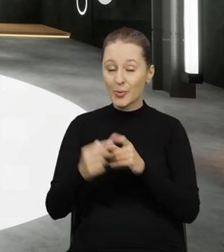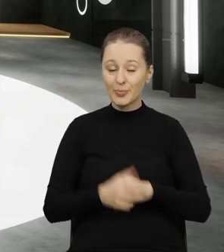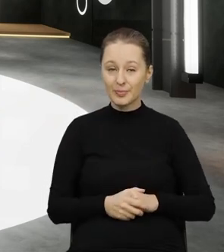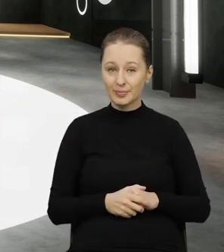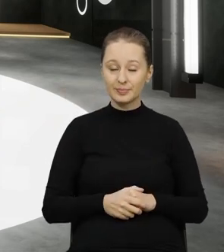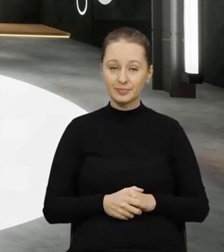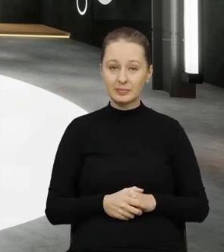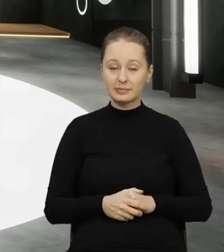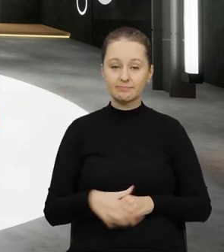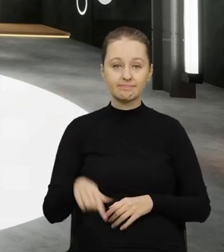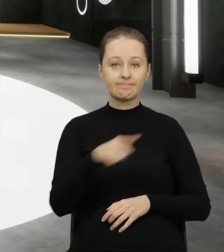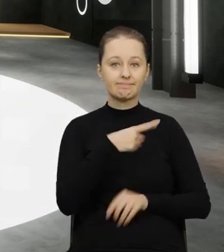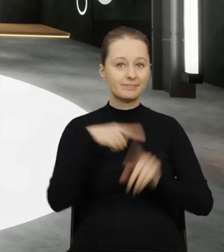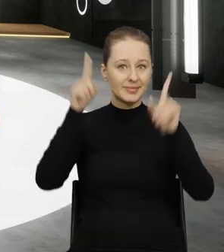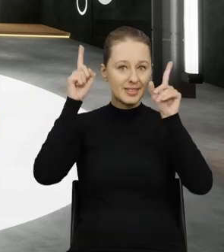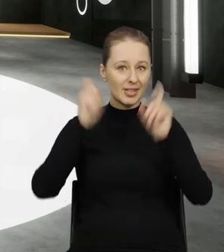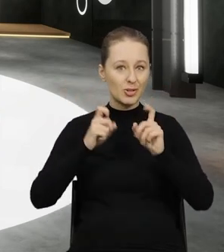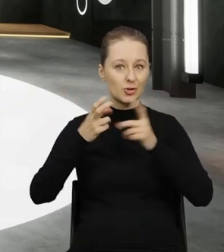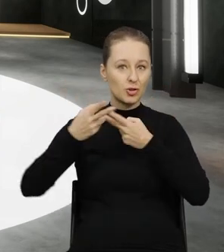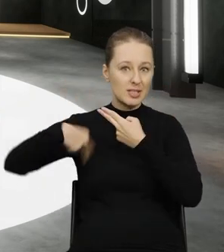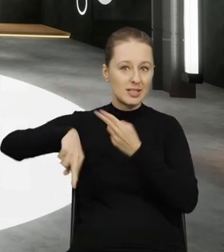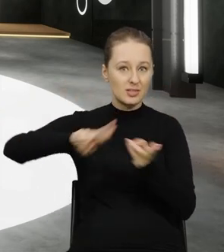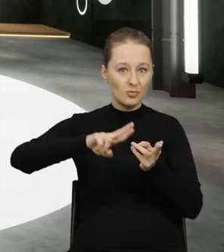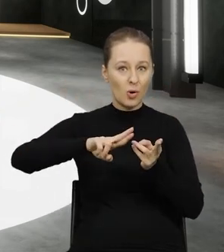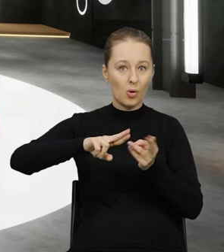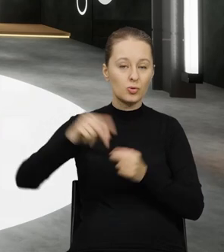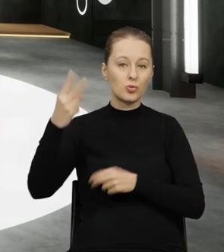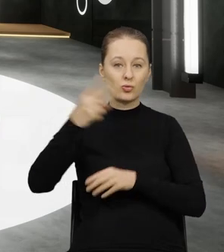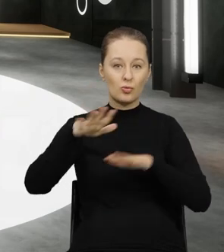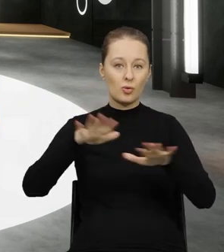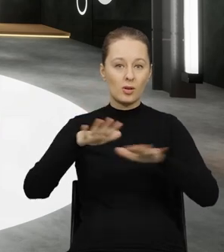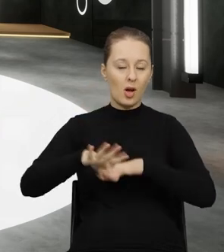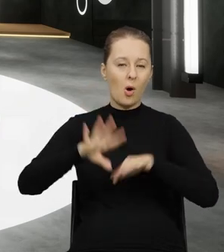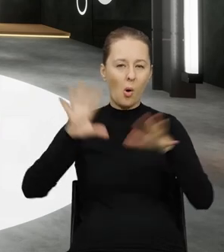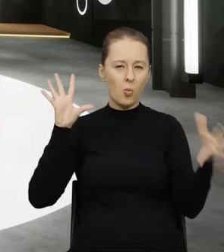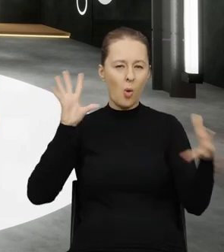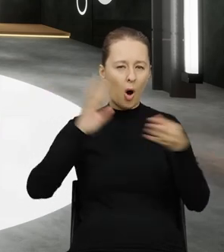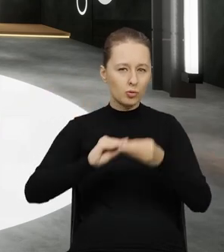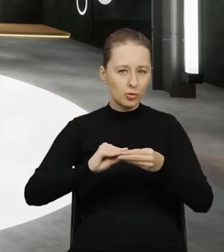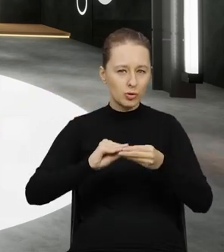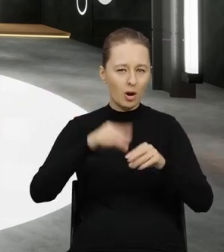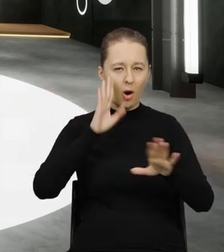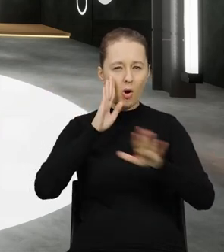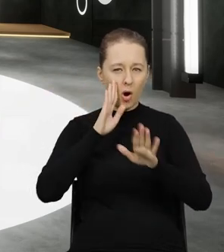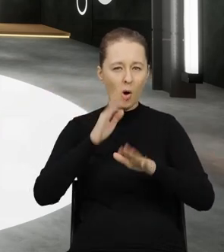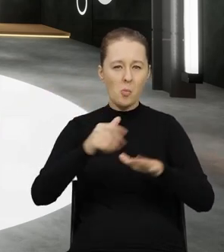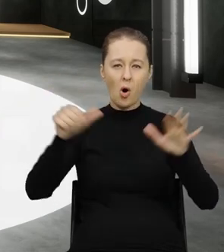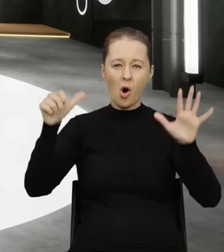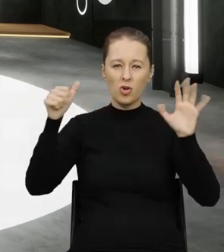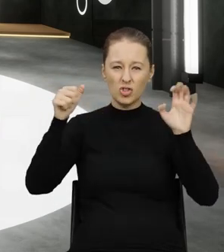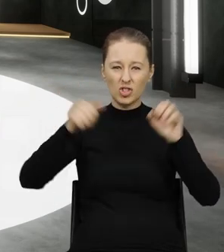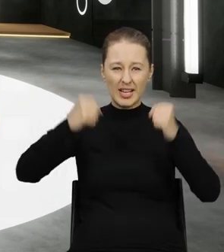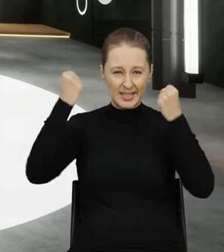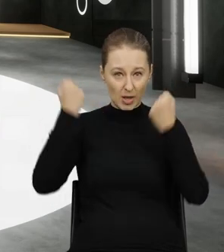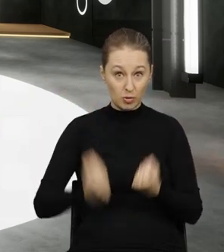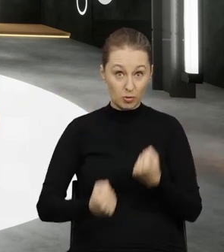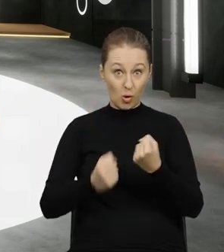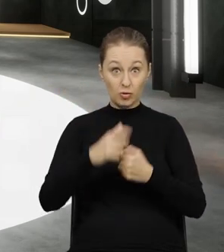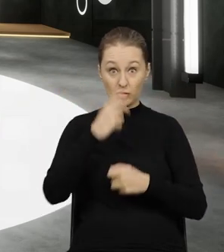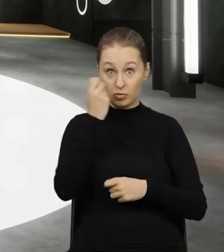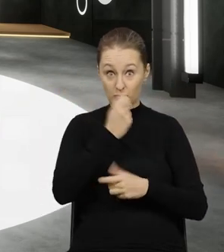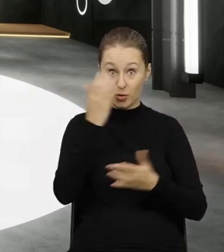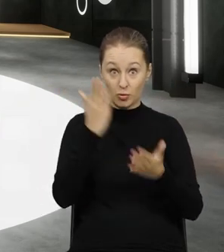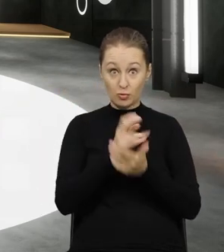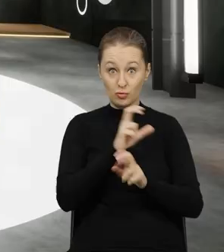rozpoczęliśmy zwrot odpadów z dwóch lokalizacji. to na łączną masę około 600 ton i